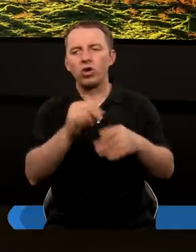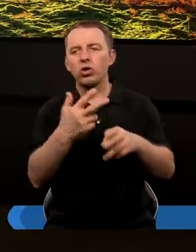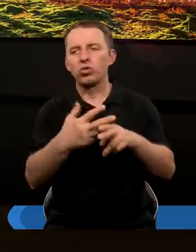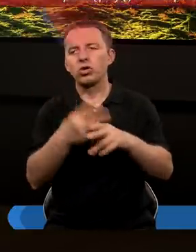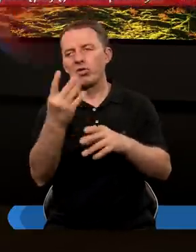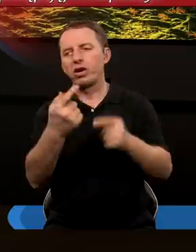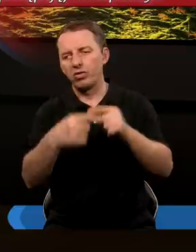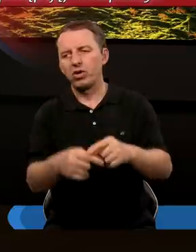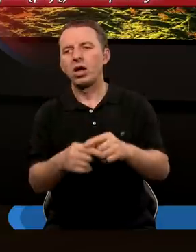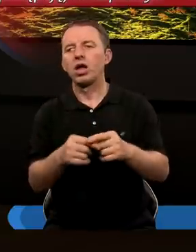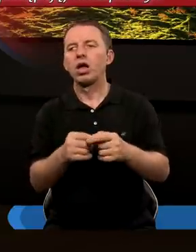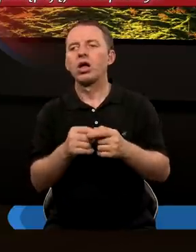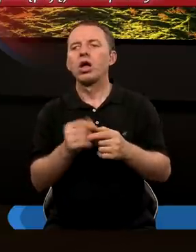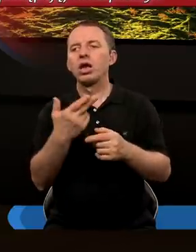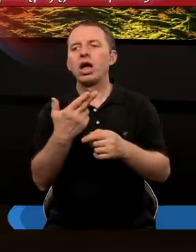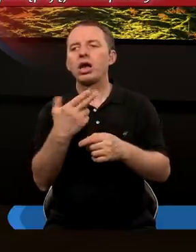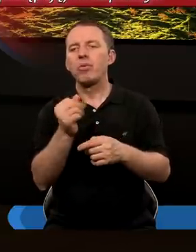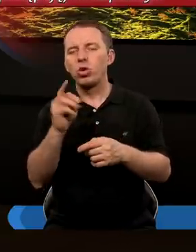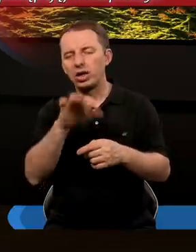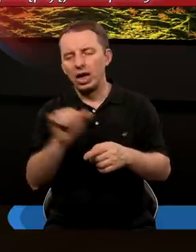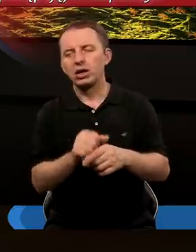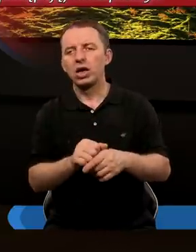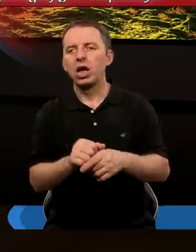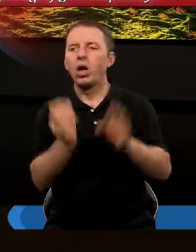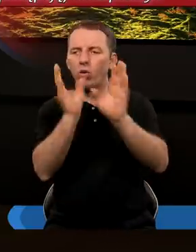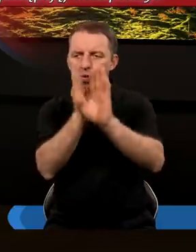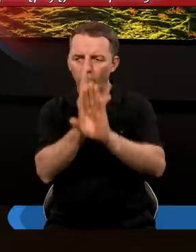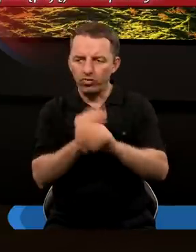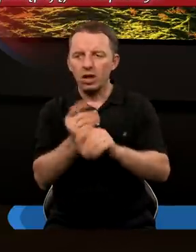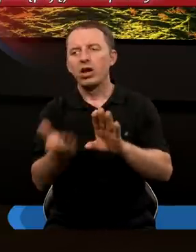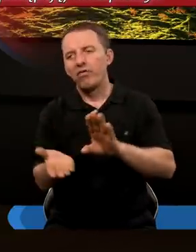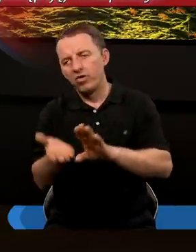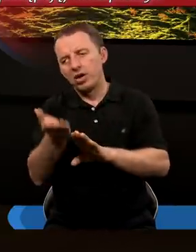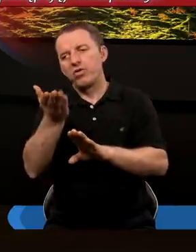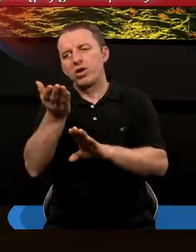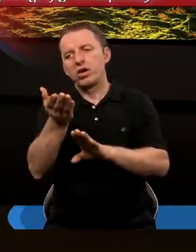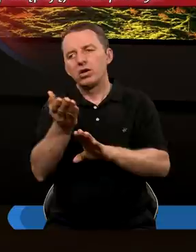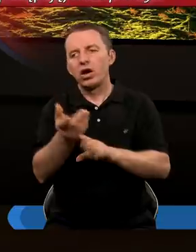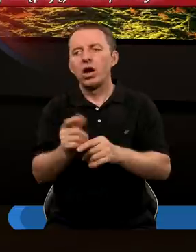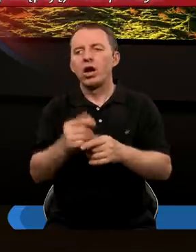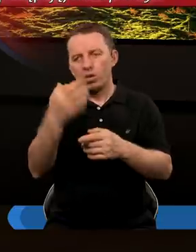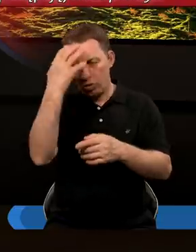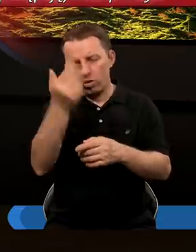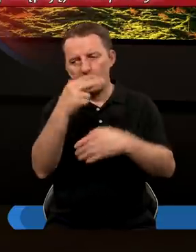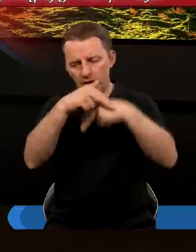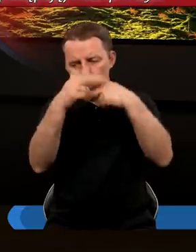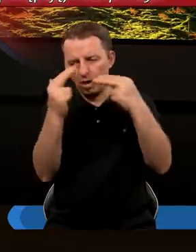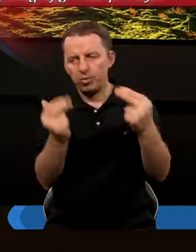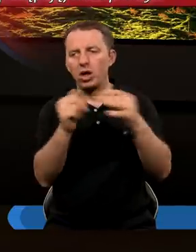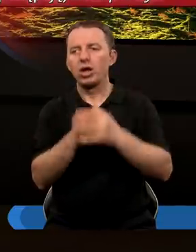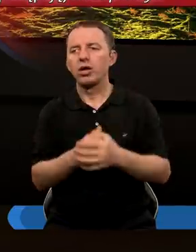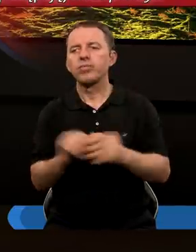rozdziale. Teraz ja, Nebukatnesar uwielbiam, wywyższam i wysławiam Króla